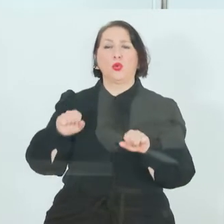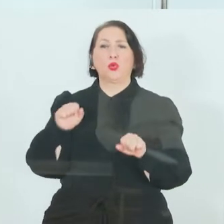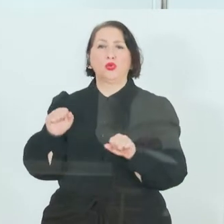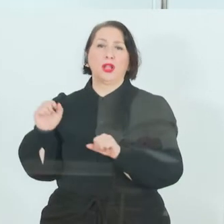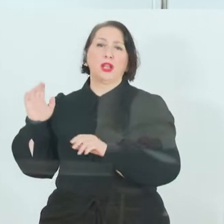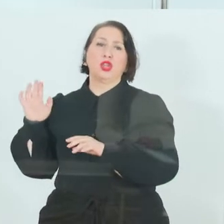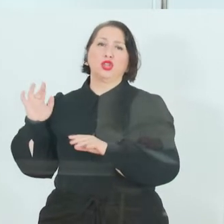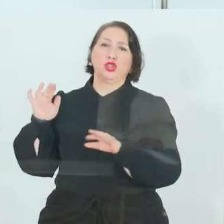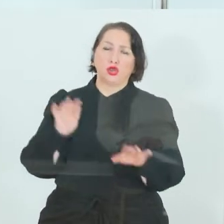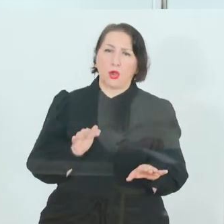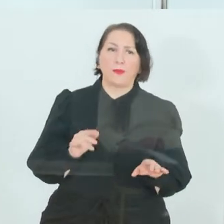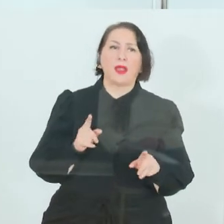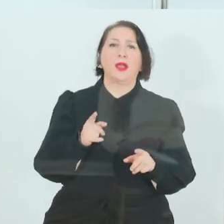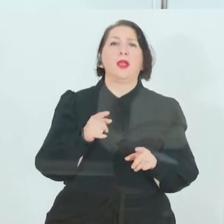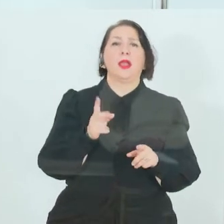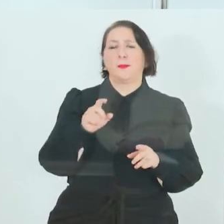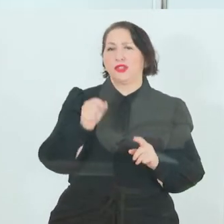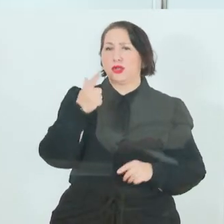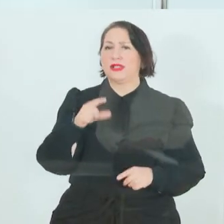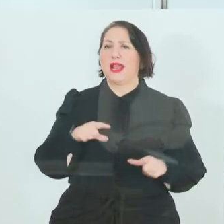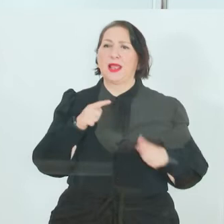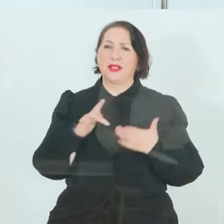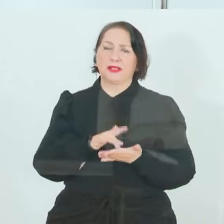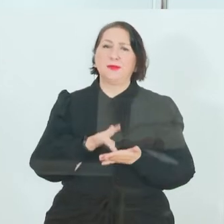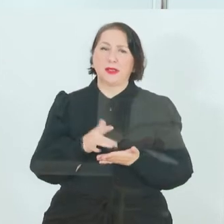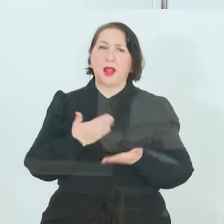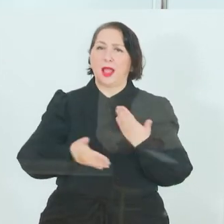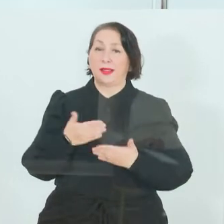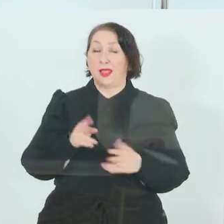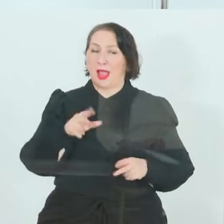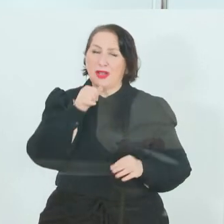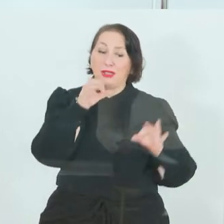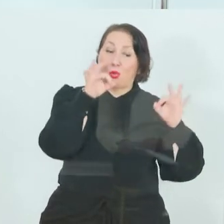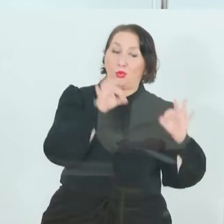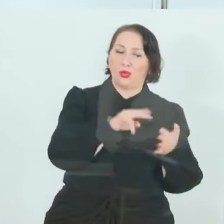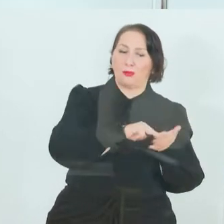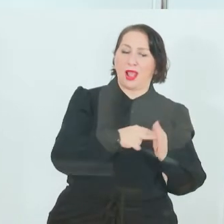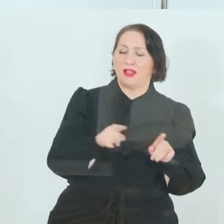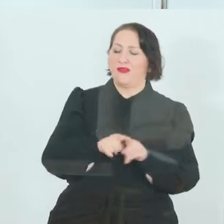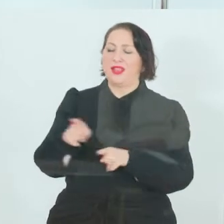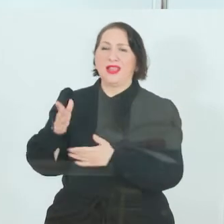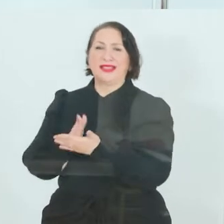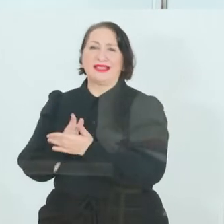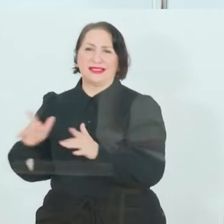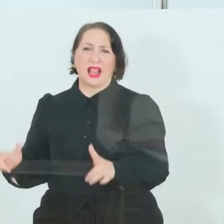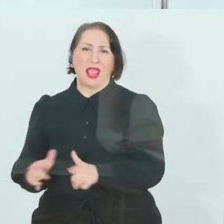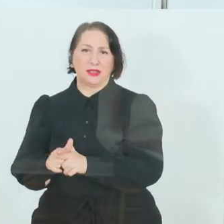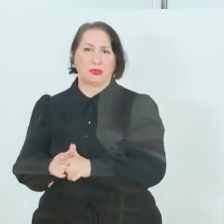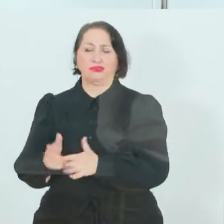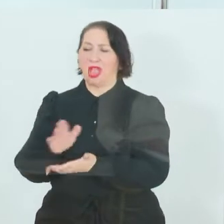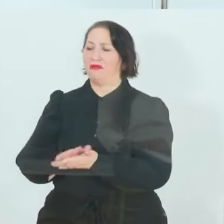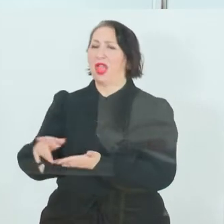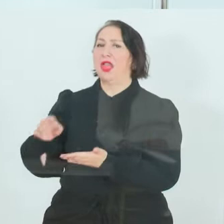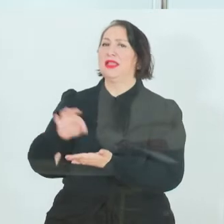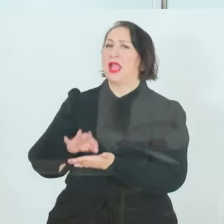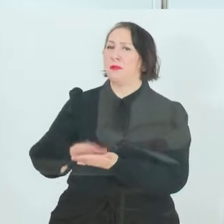im Handel, vor allem auch im Lebensmittelhandel, nicht so gut planbar wie im Bereich der Dienstleistungen, wo man sich einen Termin ausmachen kann,